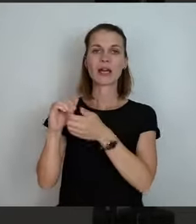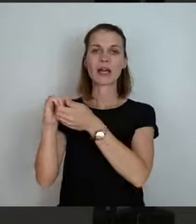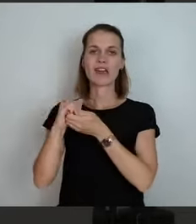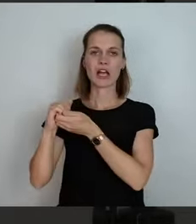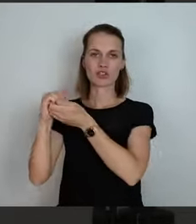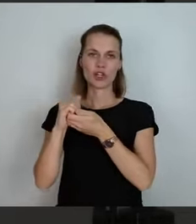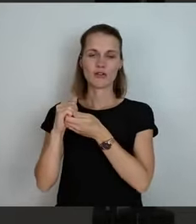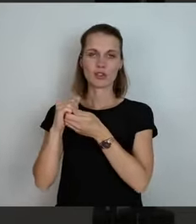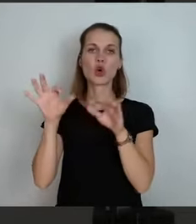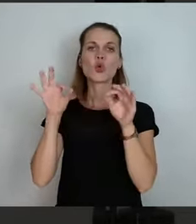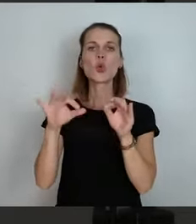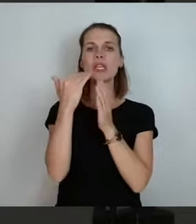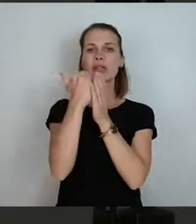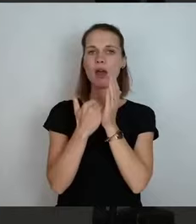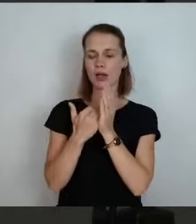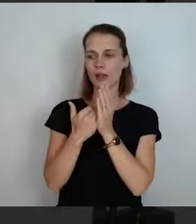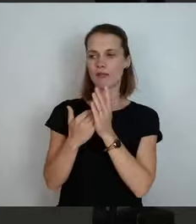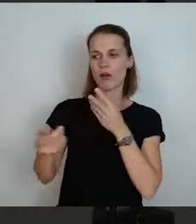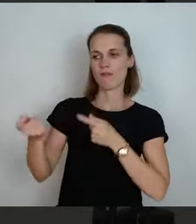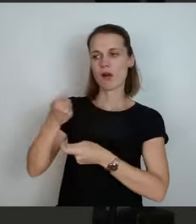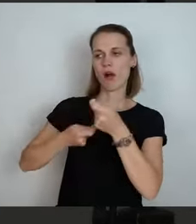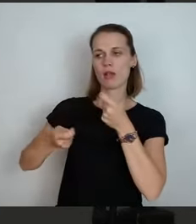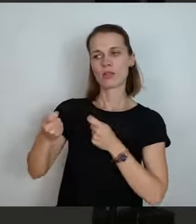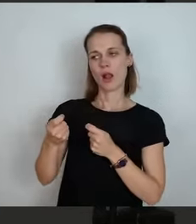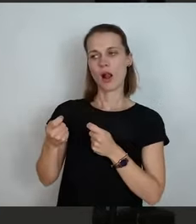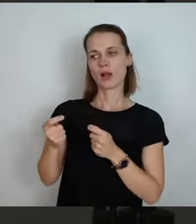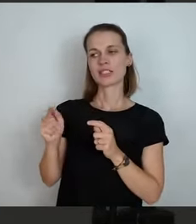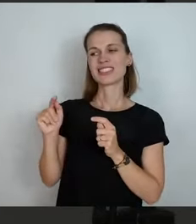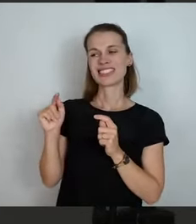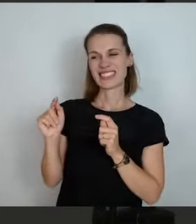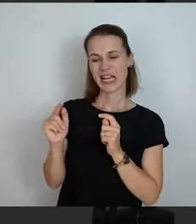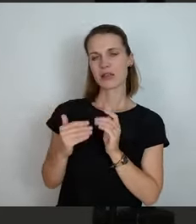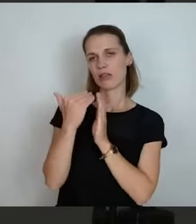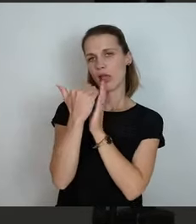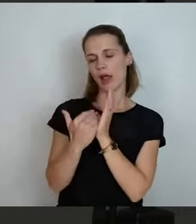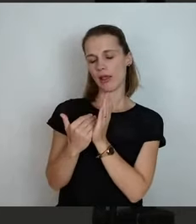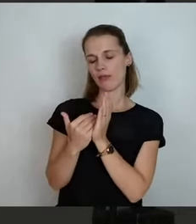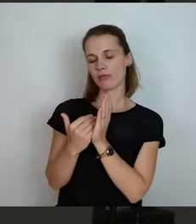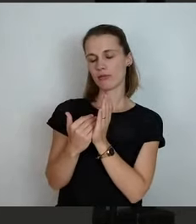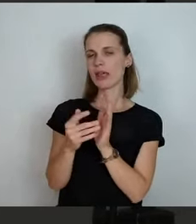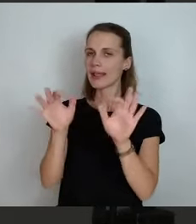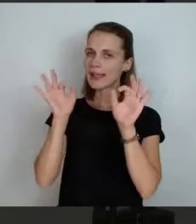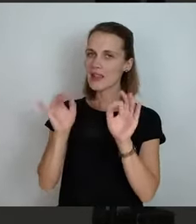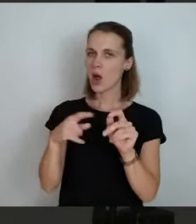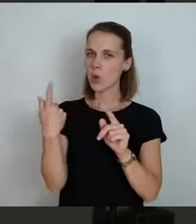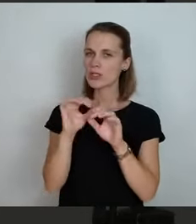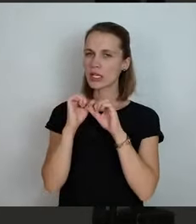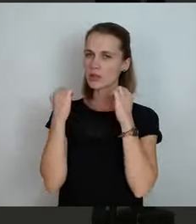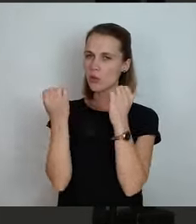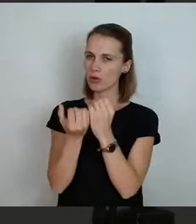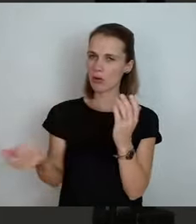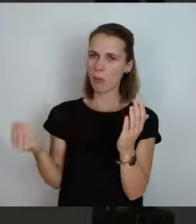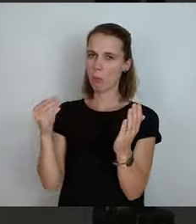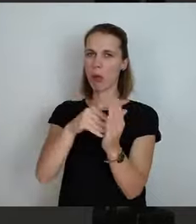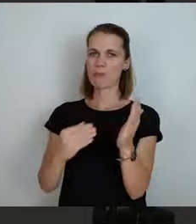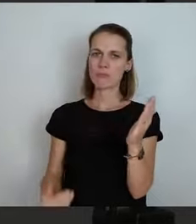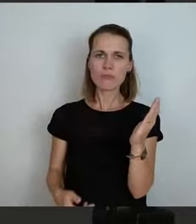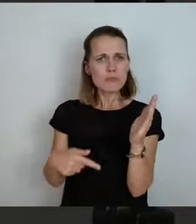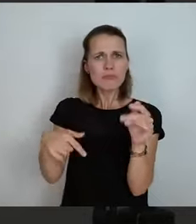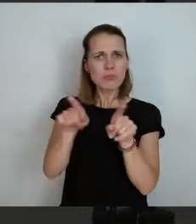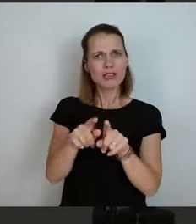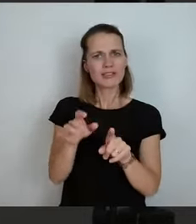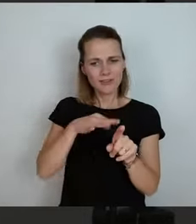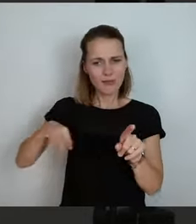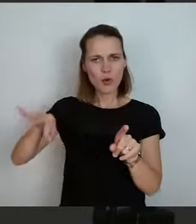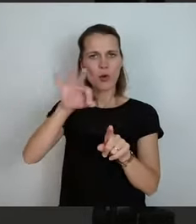Tarif zu verhandeln, wo man sagt, der spiegelt genau die Situation, die wir haben, wieder. Und der wird